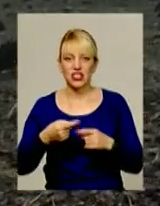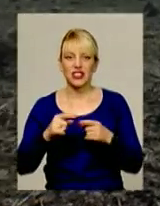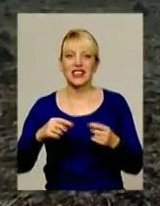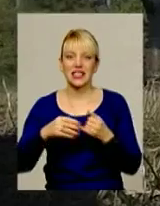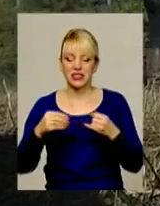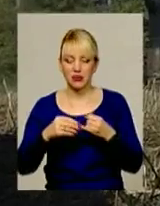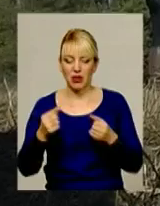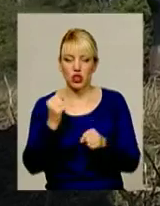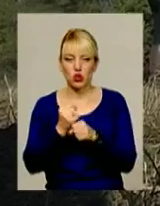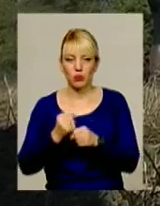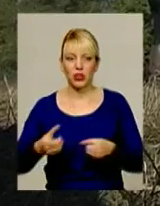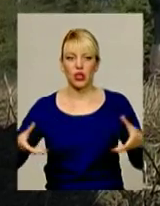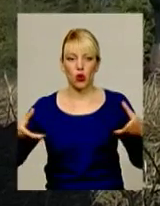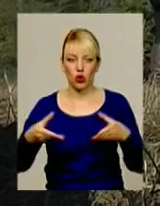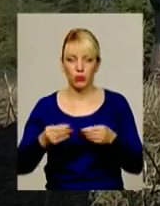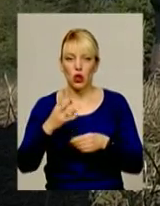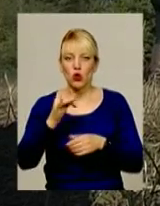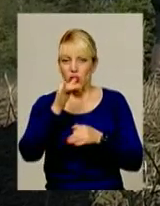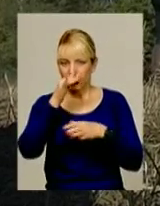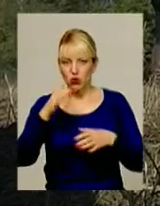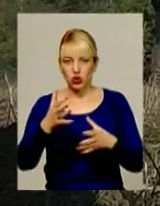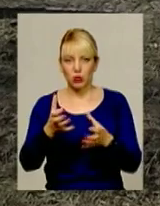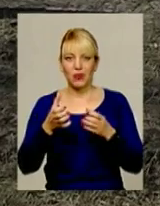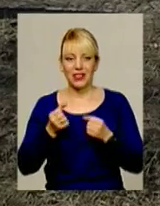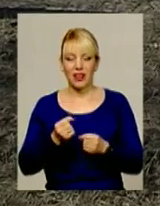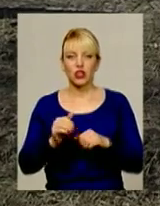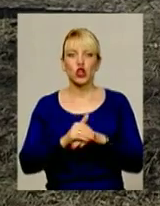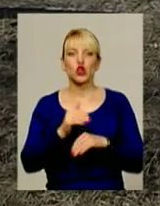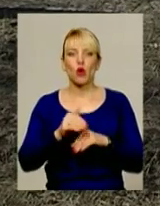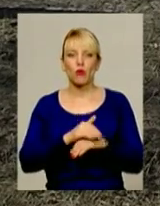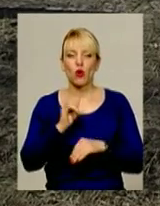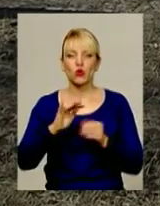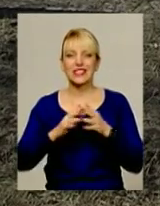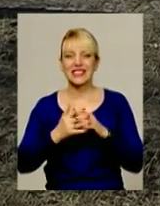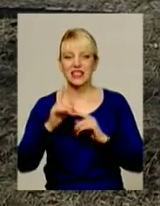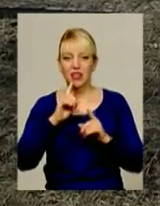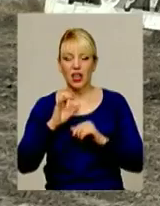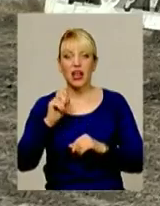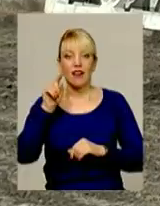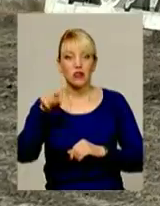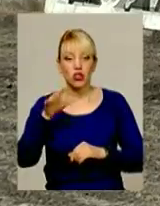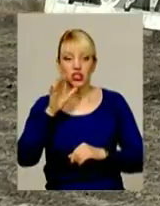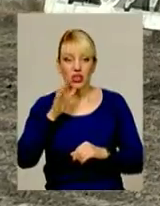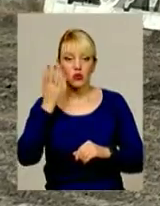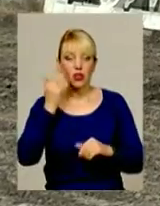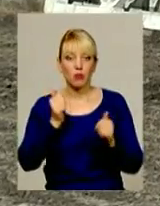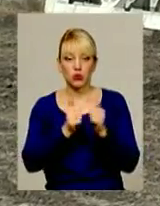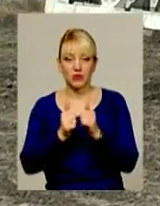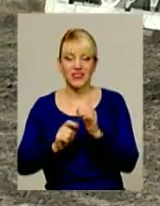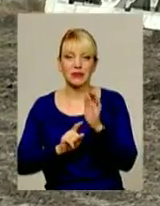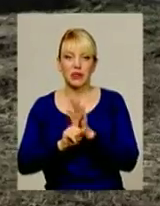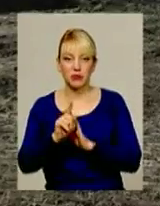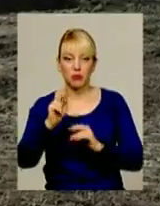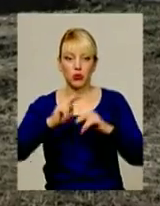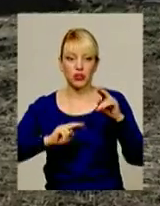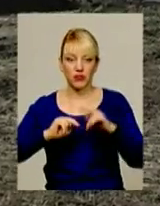юридичну особу. Та ніяк не можуть отримати добро у сільраді. Це в той час, як по сусідству вже взялися за будівництво. За словами жінок,